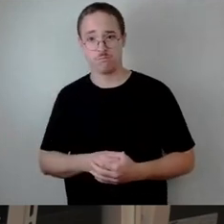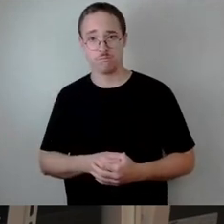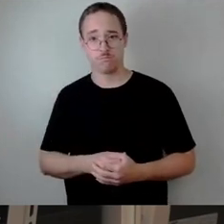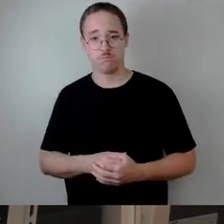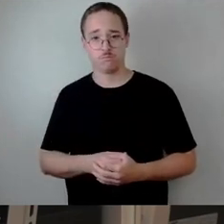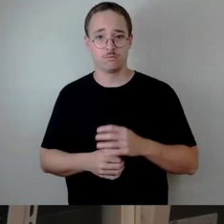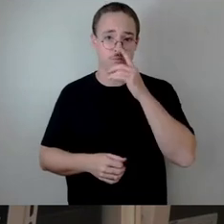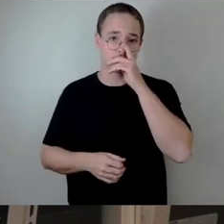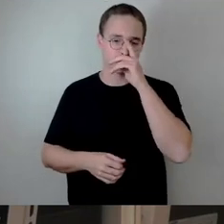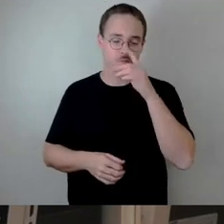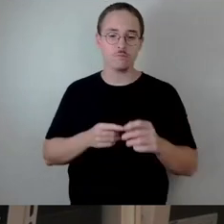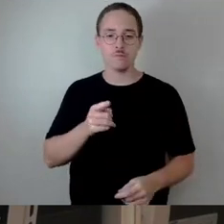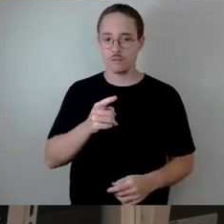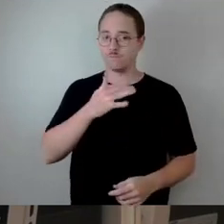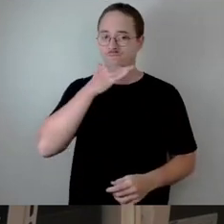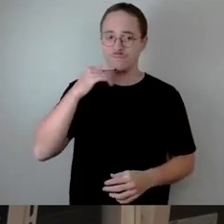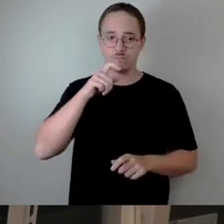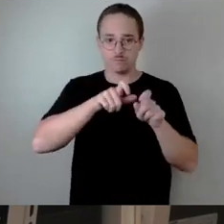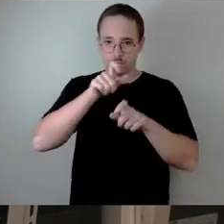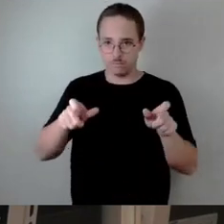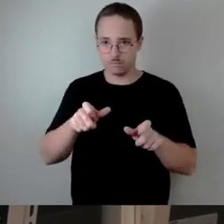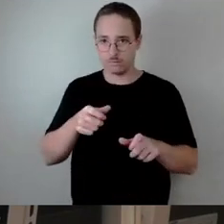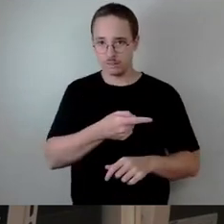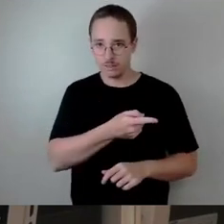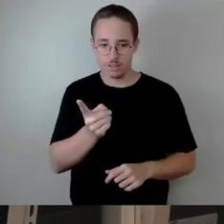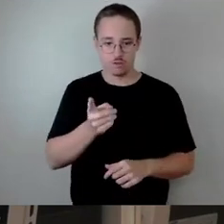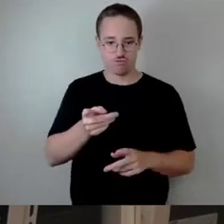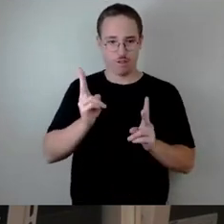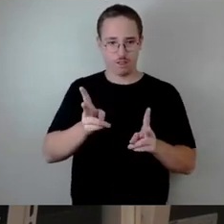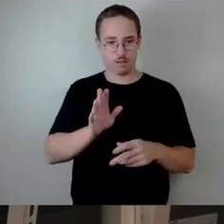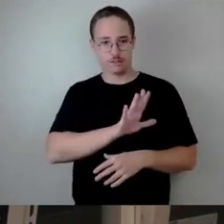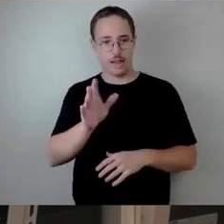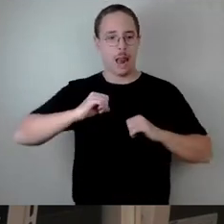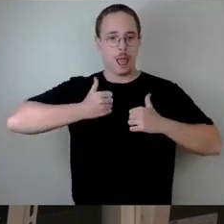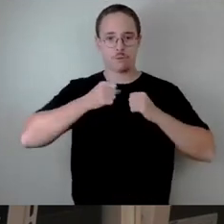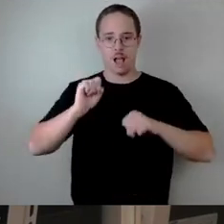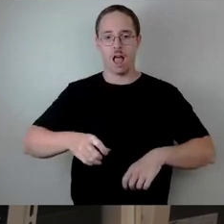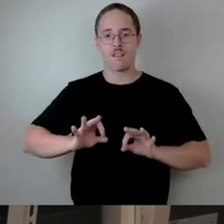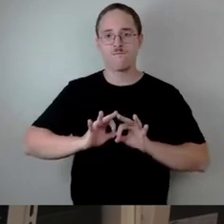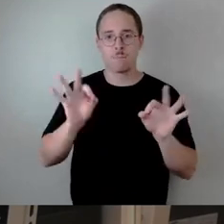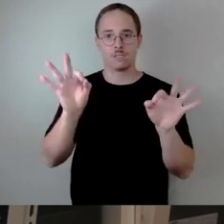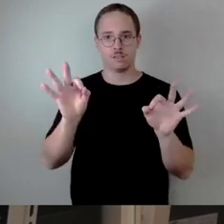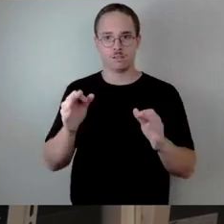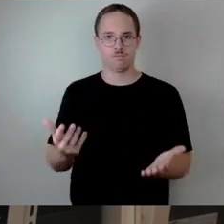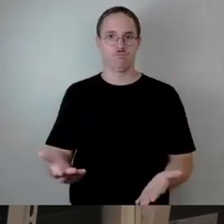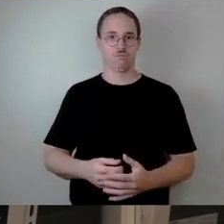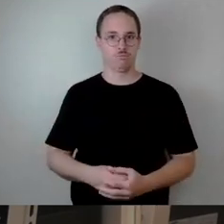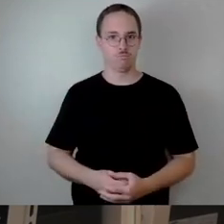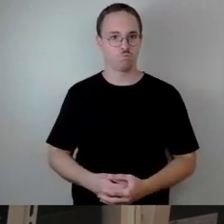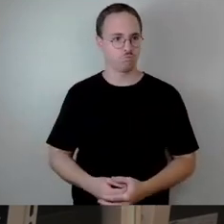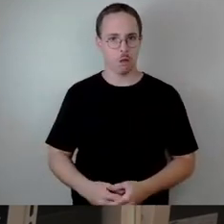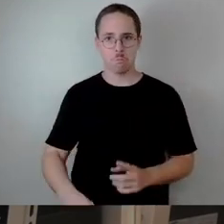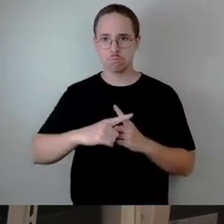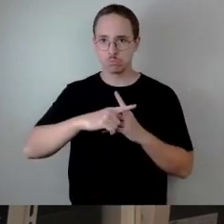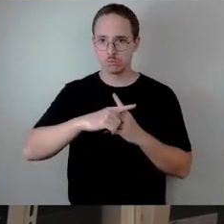Menschen in dieser Stadt die Situation in ihrem Leben verbessern können. Das ist doch eigentlich erstmal eine gute Nachricht. Dieser Staat hat